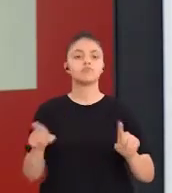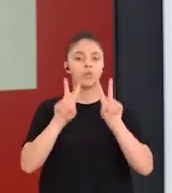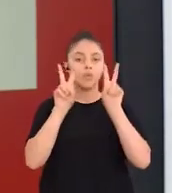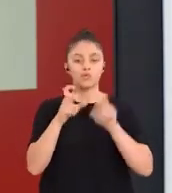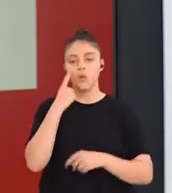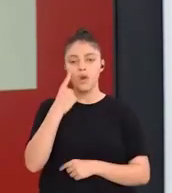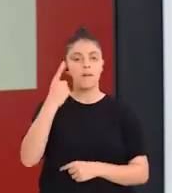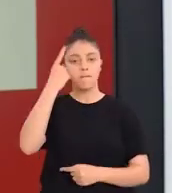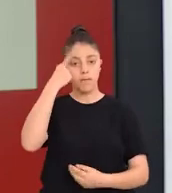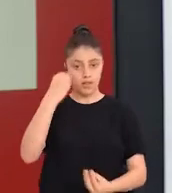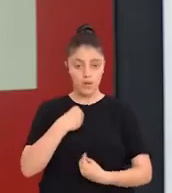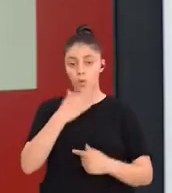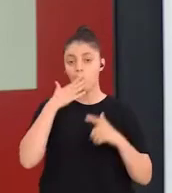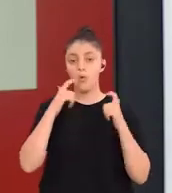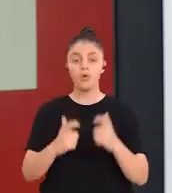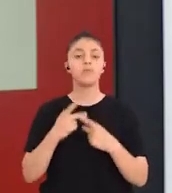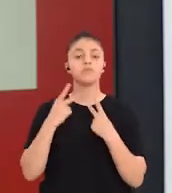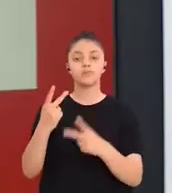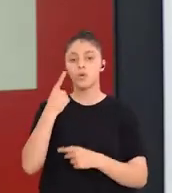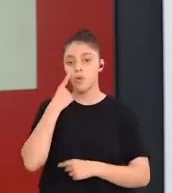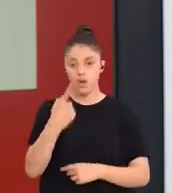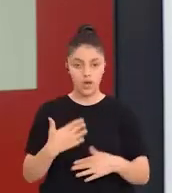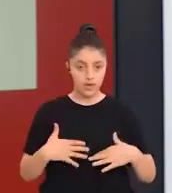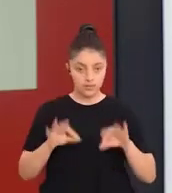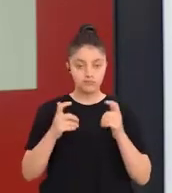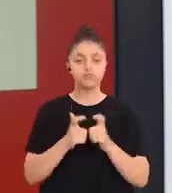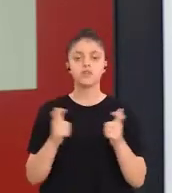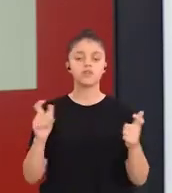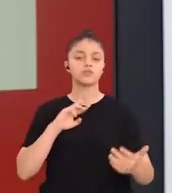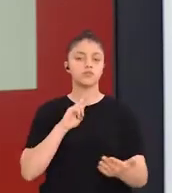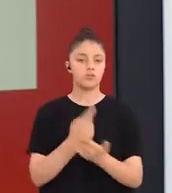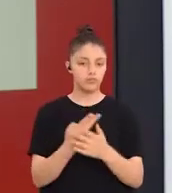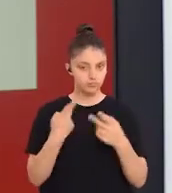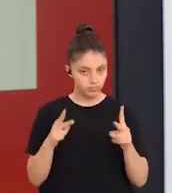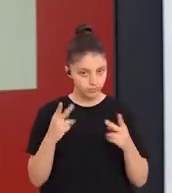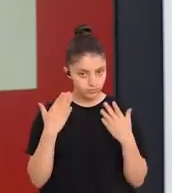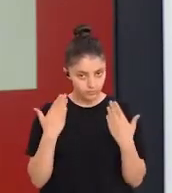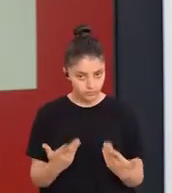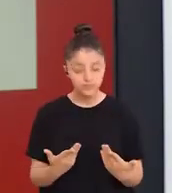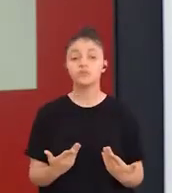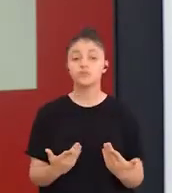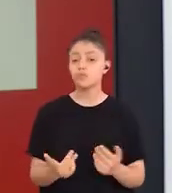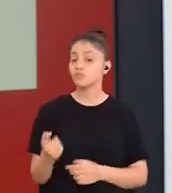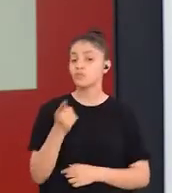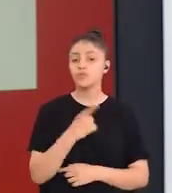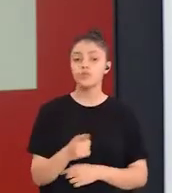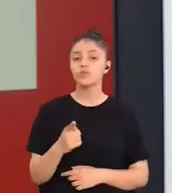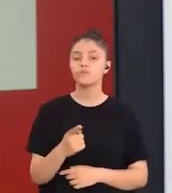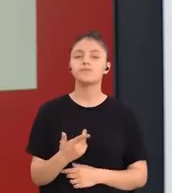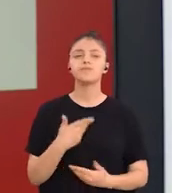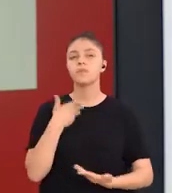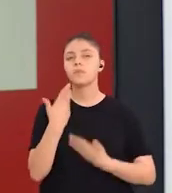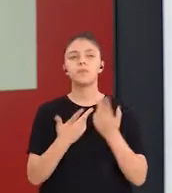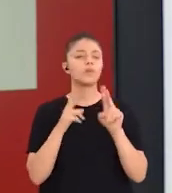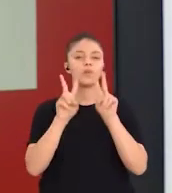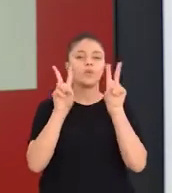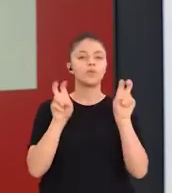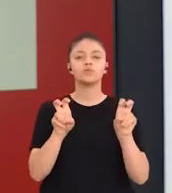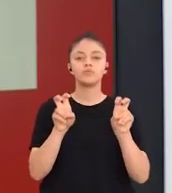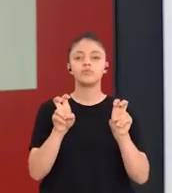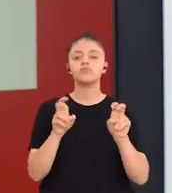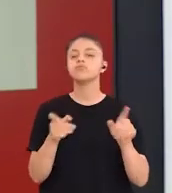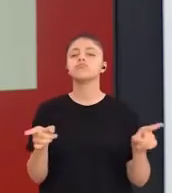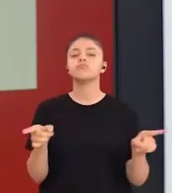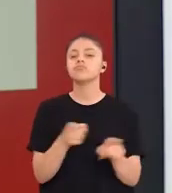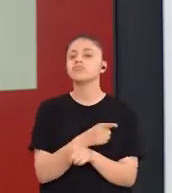süreçleri hakkında bilgi veren okul tarafından hazırlanmış gelişim raporları olabilir. Bunlar söz konusu